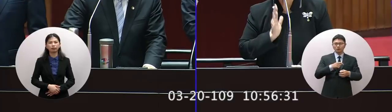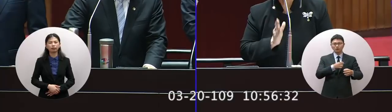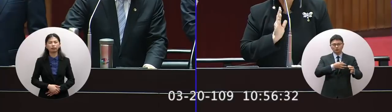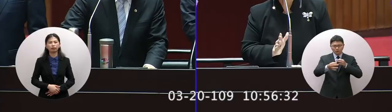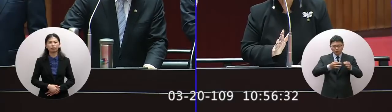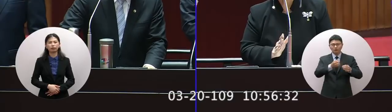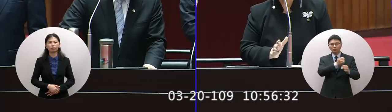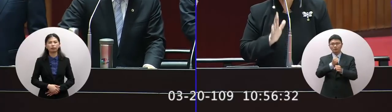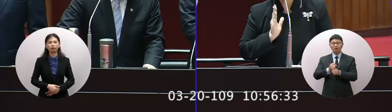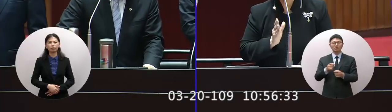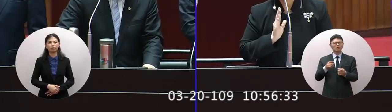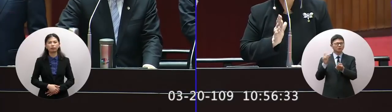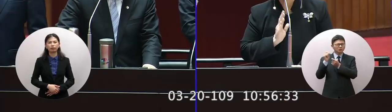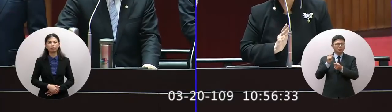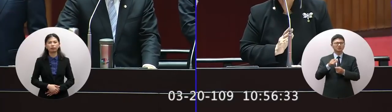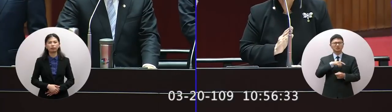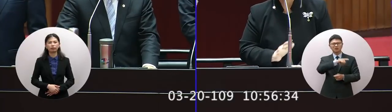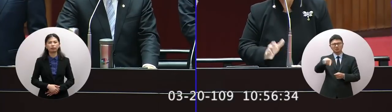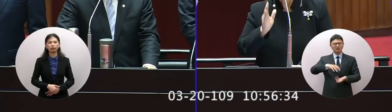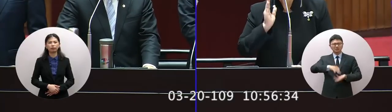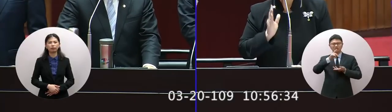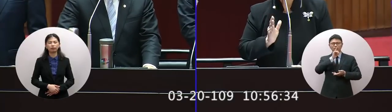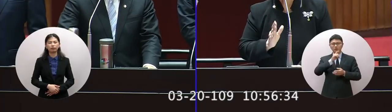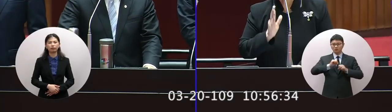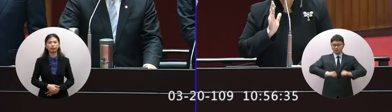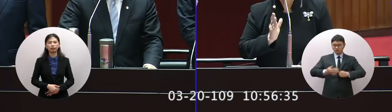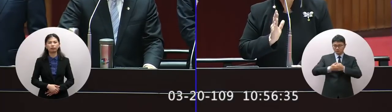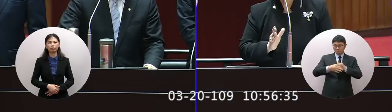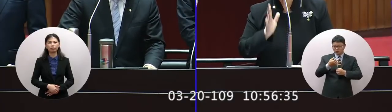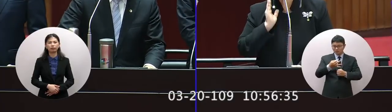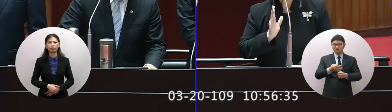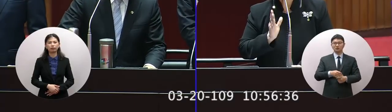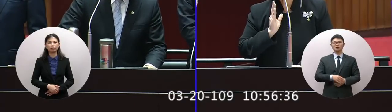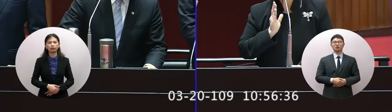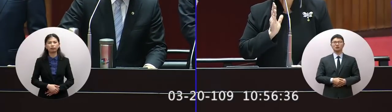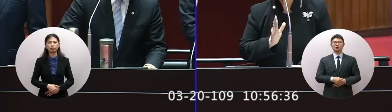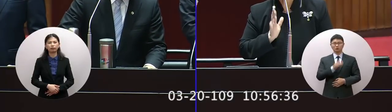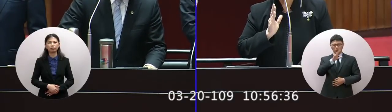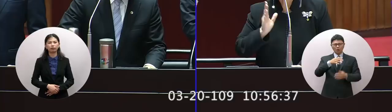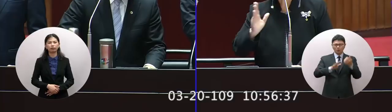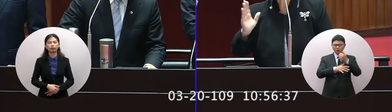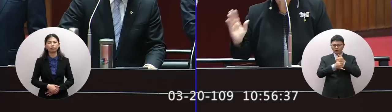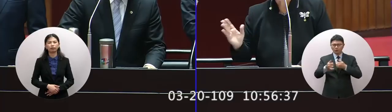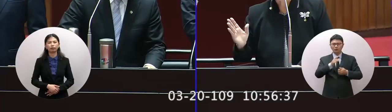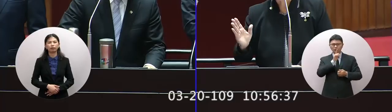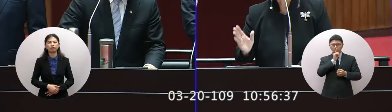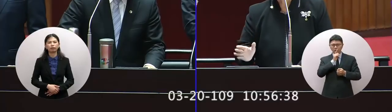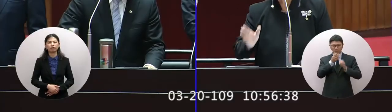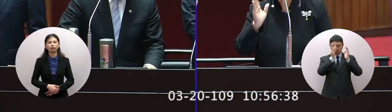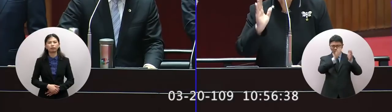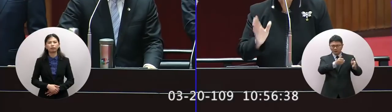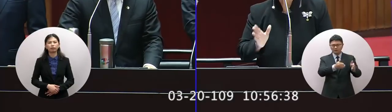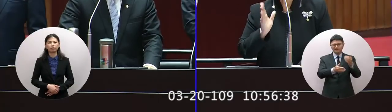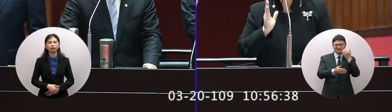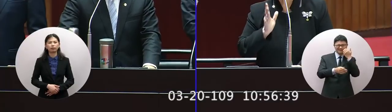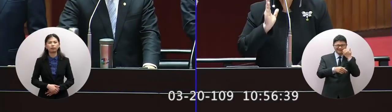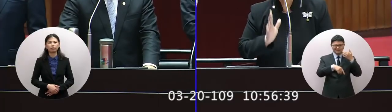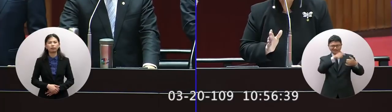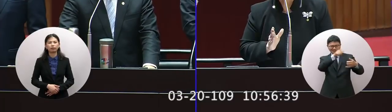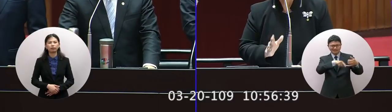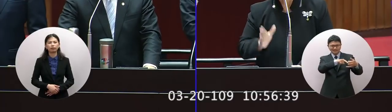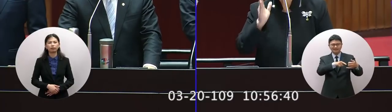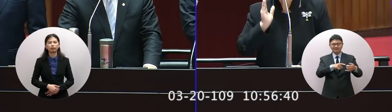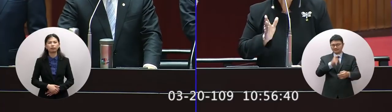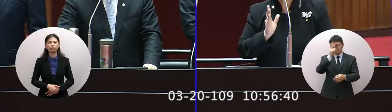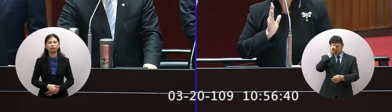尤其是憲保育大家晉飛鼓跳有委員提案說要修理一個某某人把憲保育